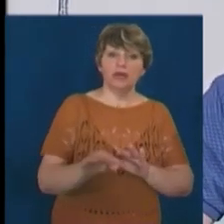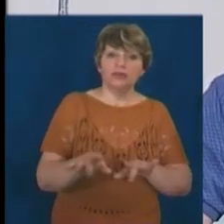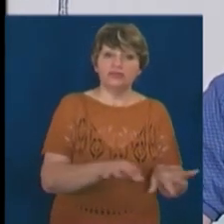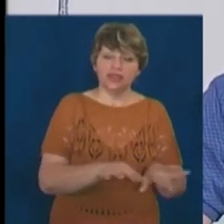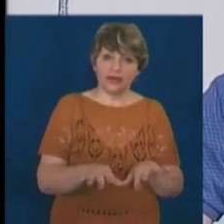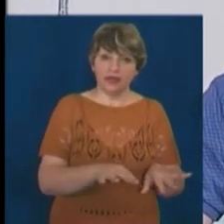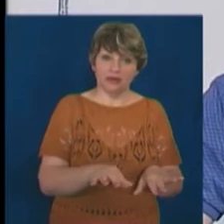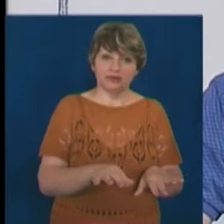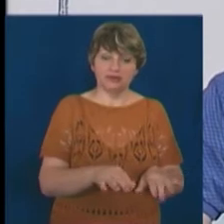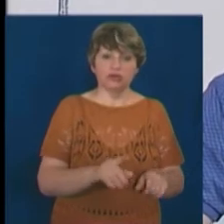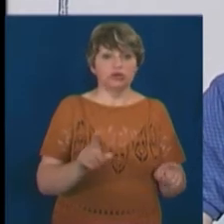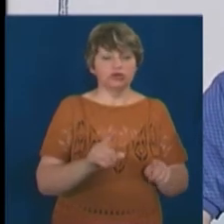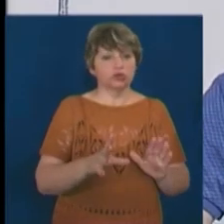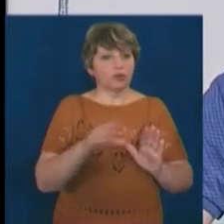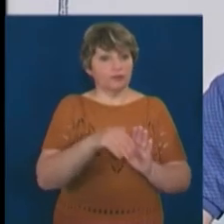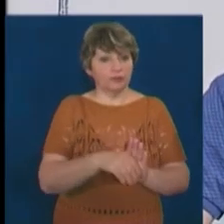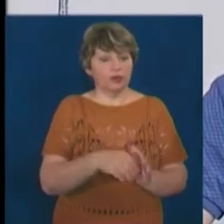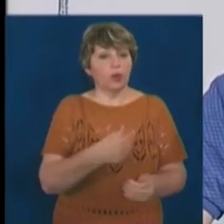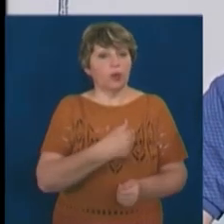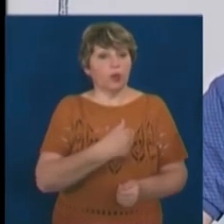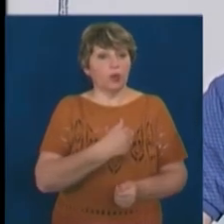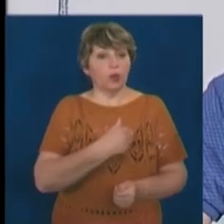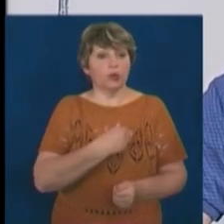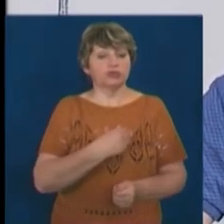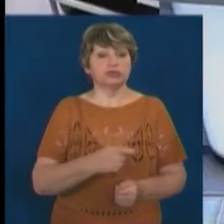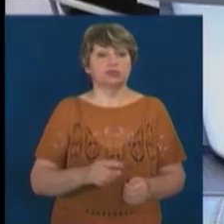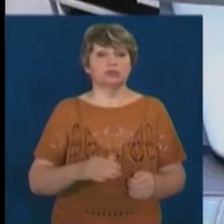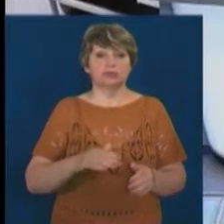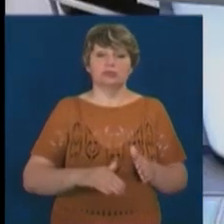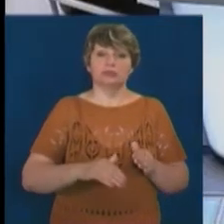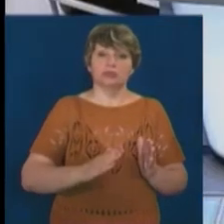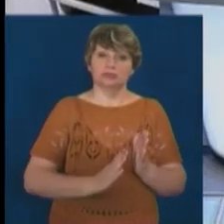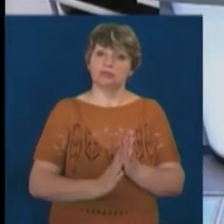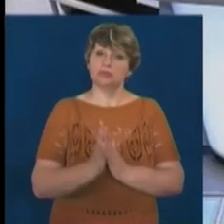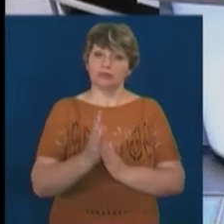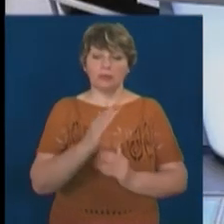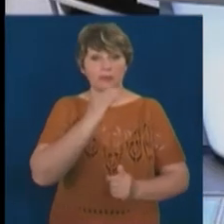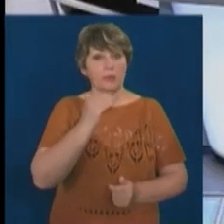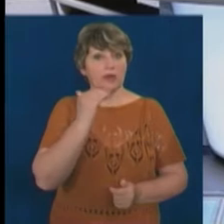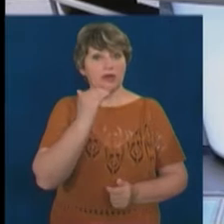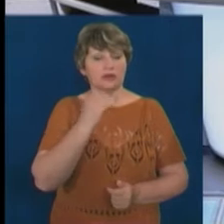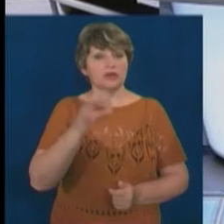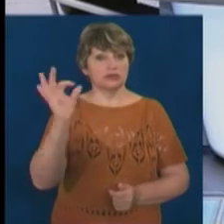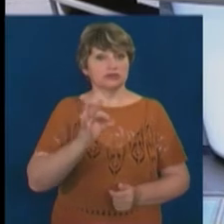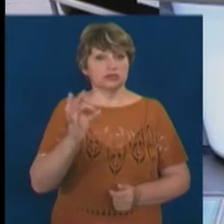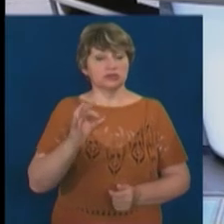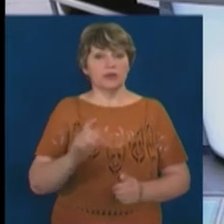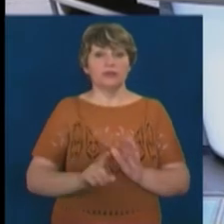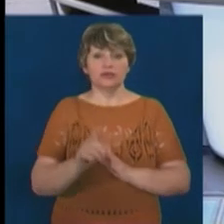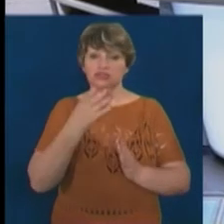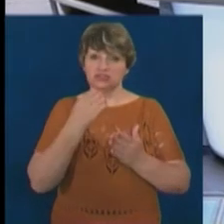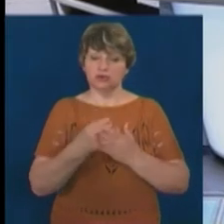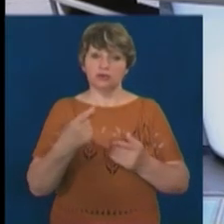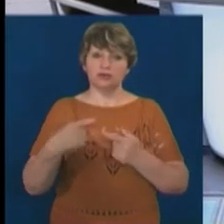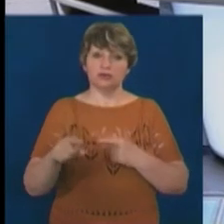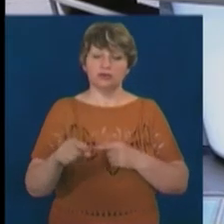щось втілювати і хочуть виходити на стабільний рівень. Багато з них, серйозний відсоток, запускає власну справу. Тому що